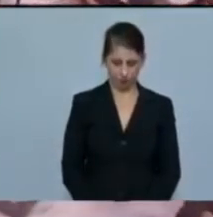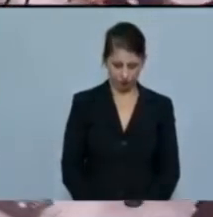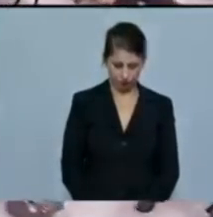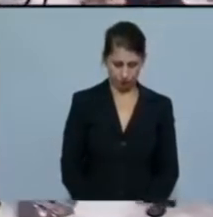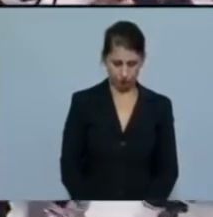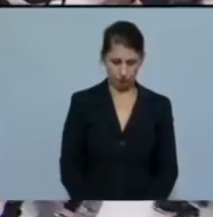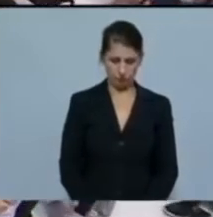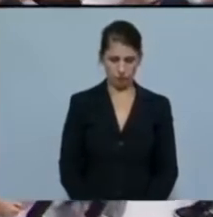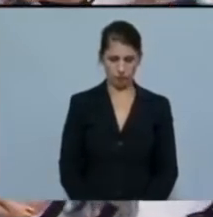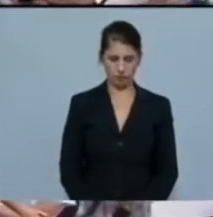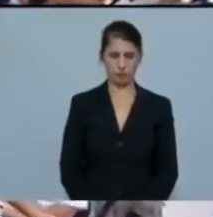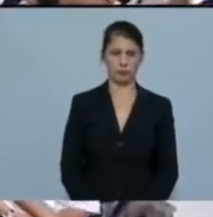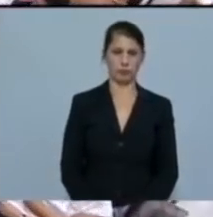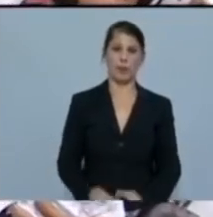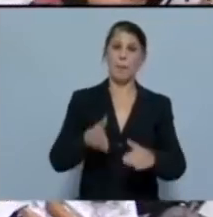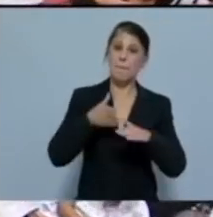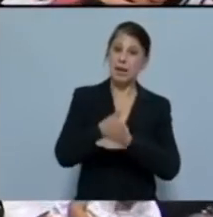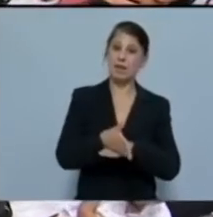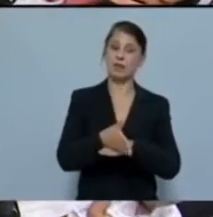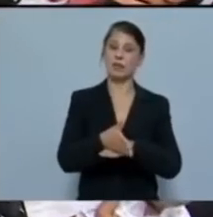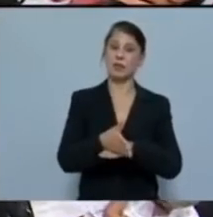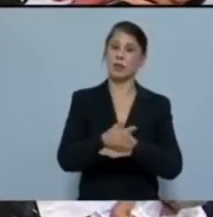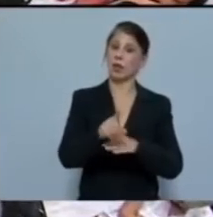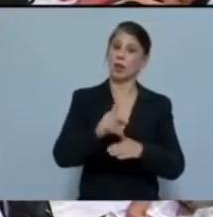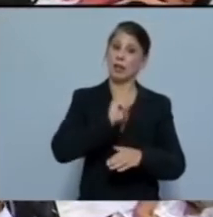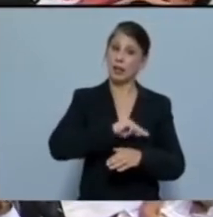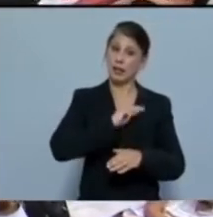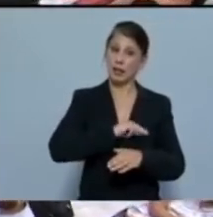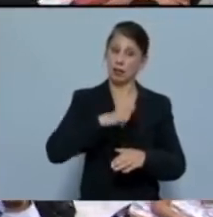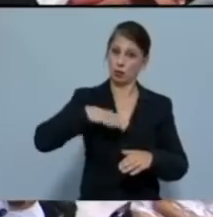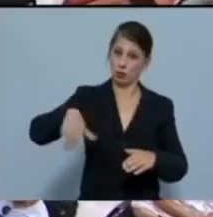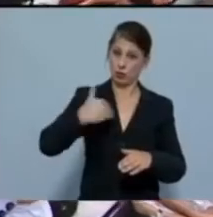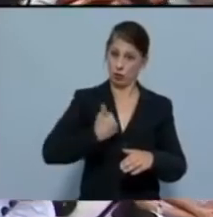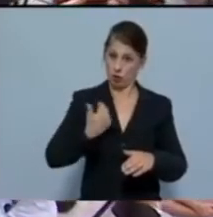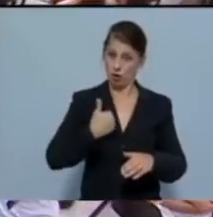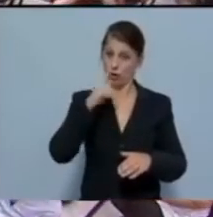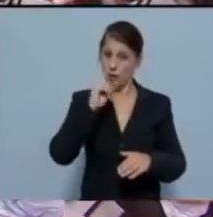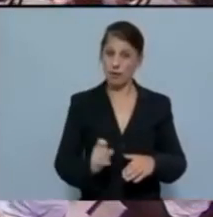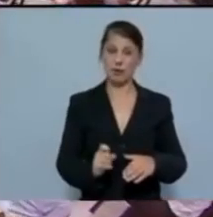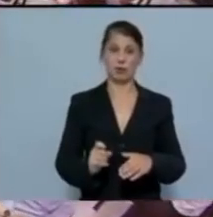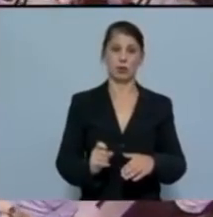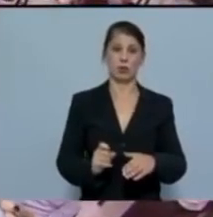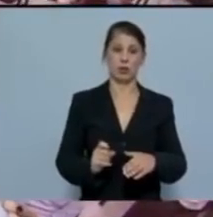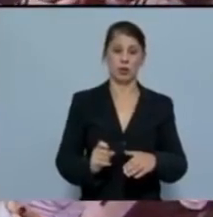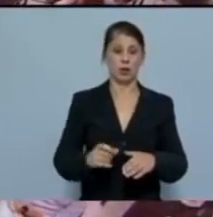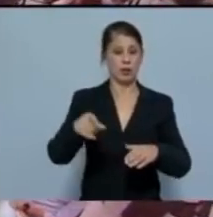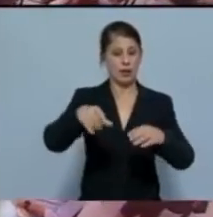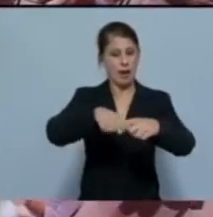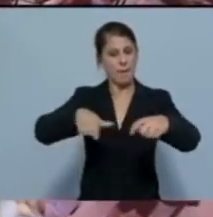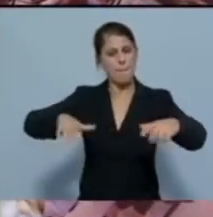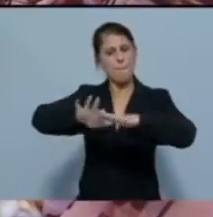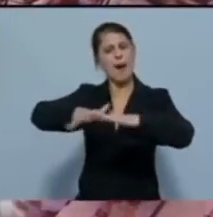αξιοποίηση προς όφελος του λαού και της νεολαίας είναι απαραίτητες και κατά μήκος του παραλιακού μετόπου